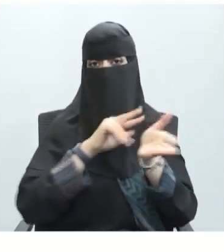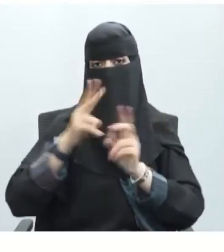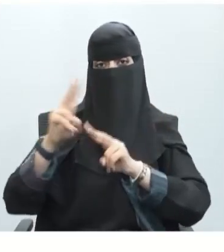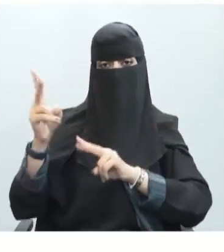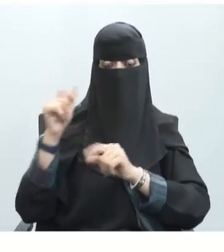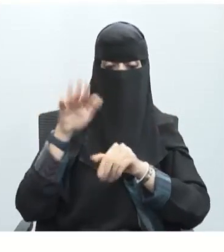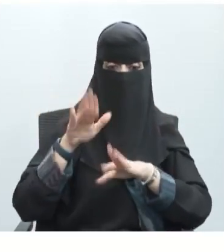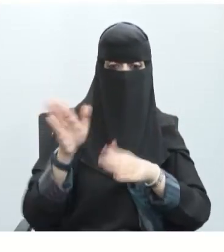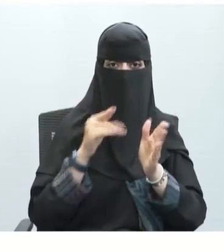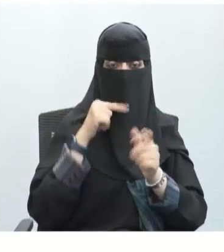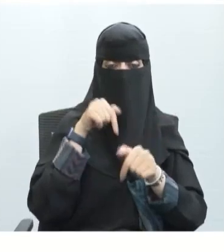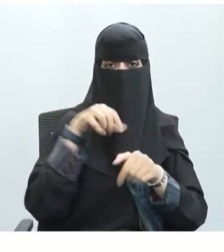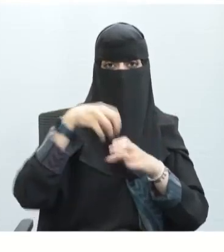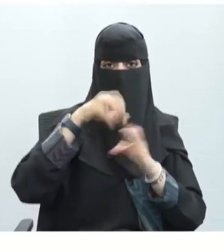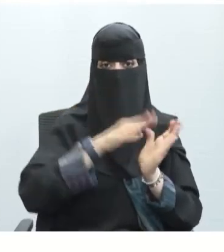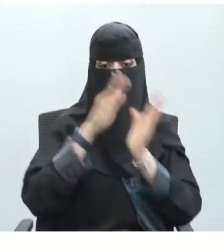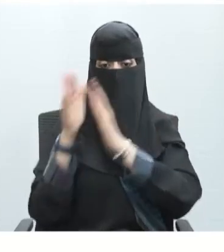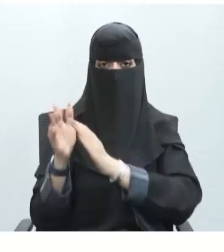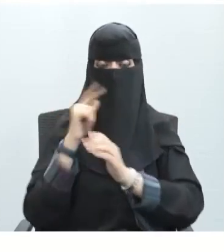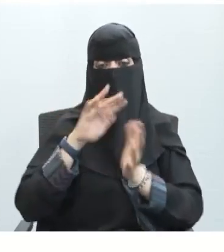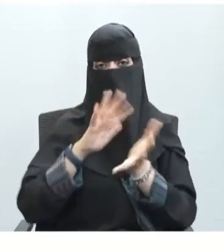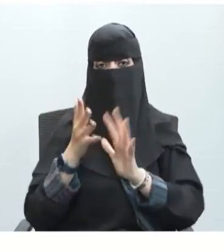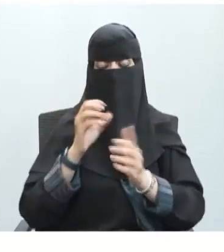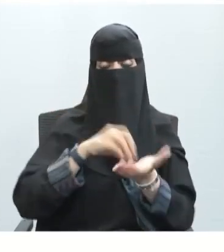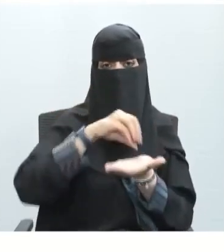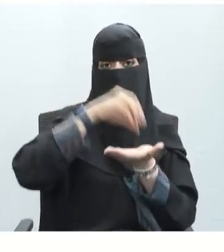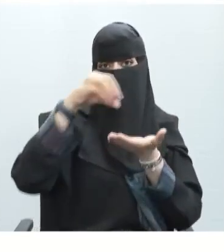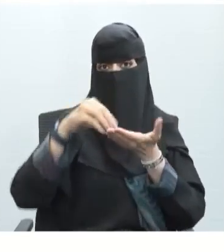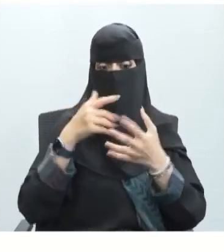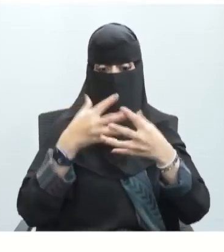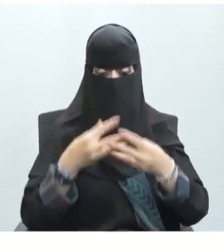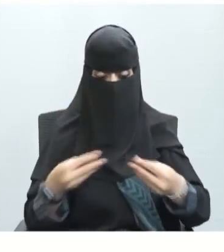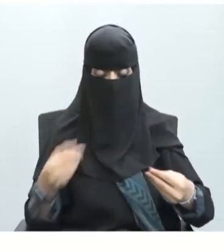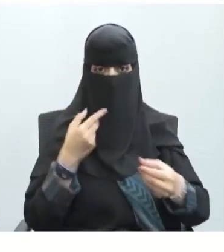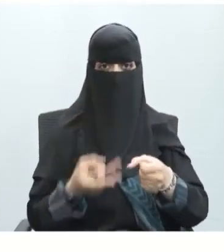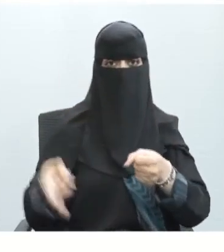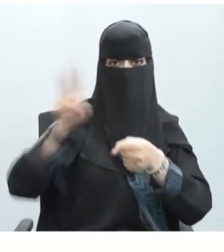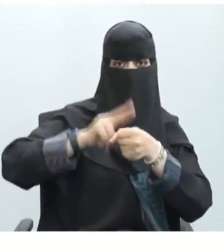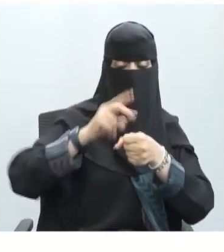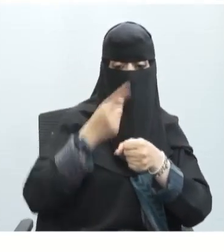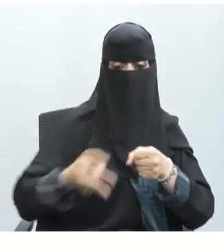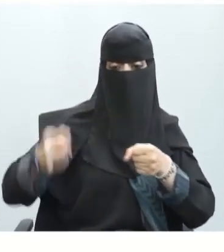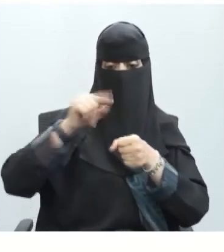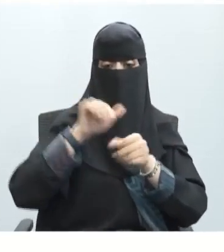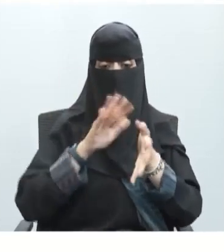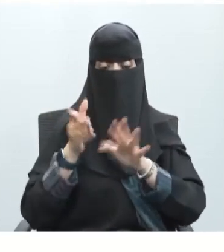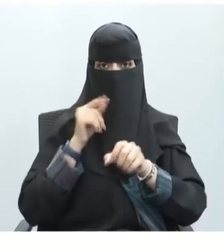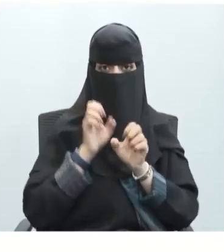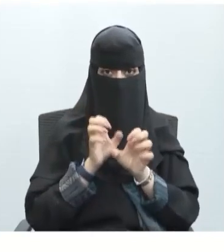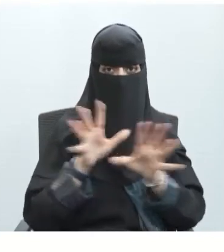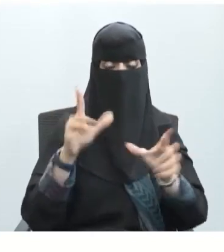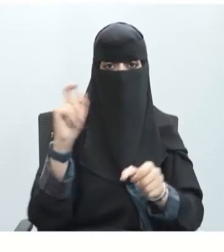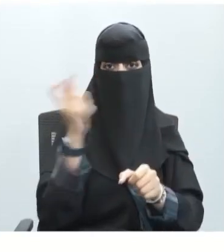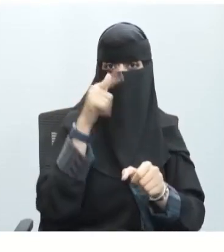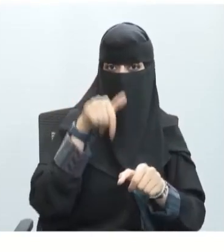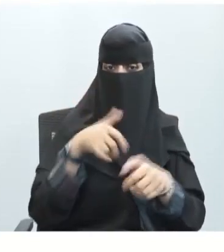اختلاف نوع هذا الناقل بعض النواقل كذلك تتحلل ويعاد تدويرها مثل ما يظهر معنا بعضها قد ينتشر